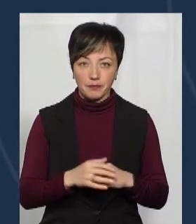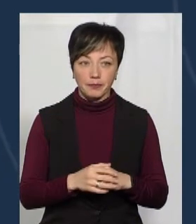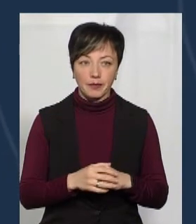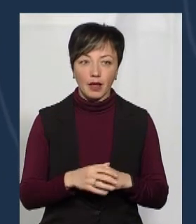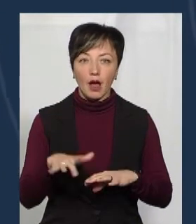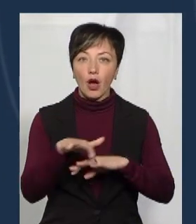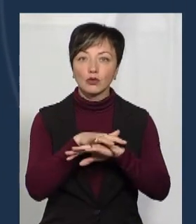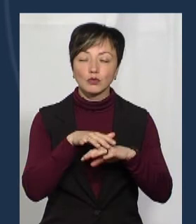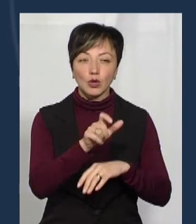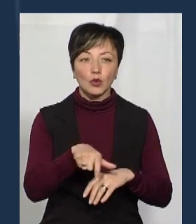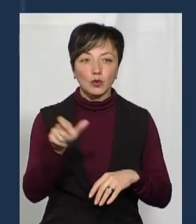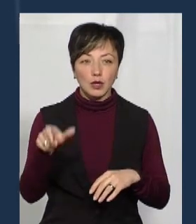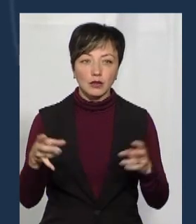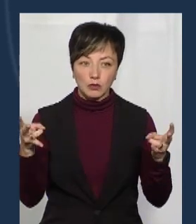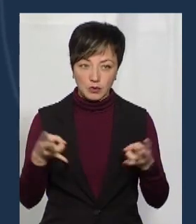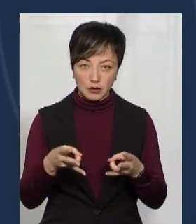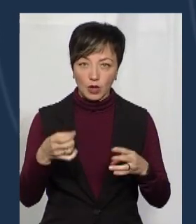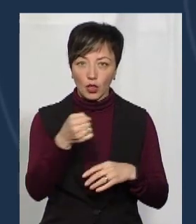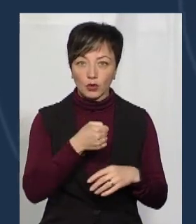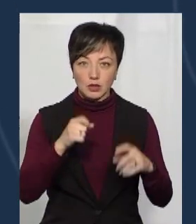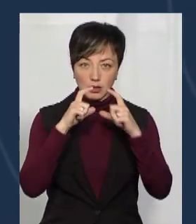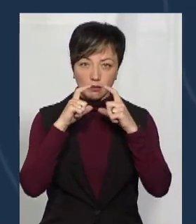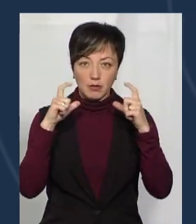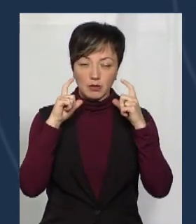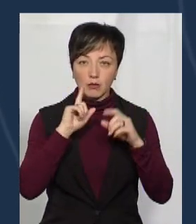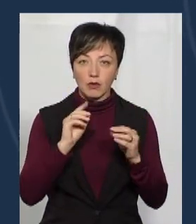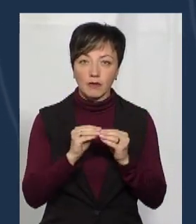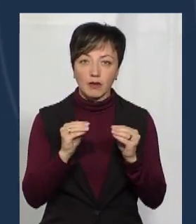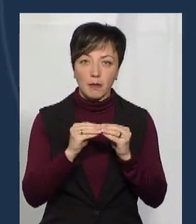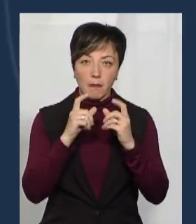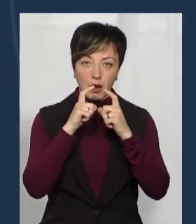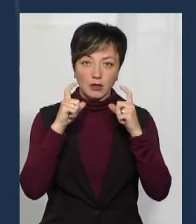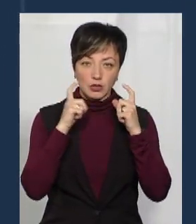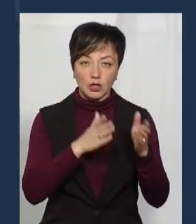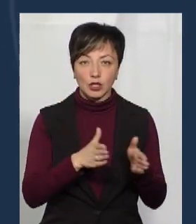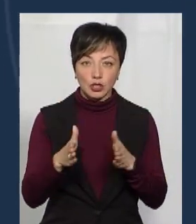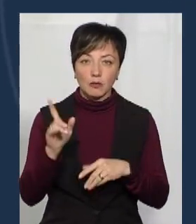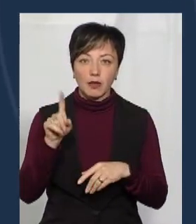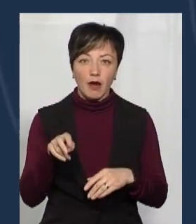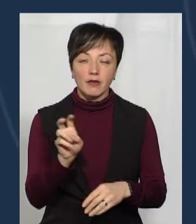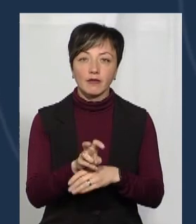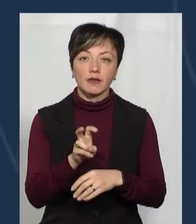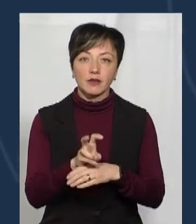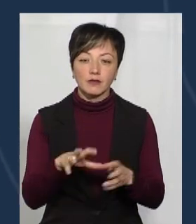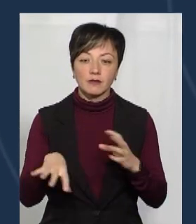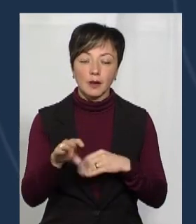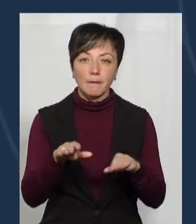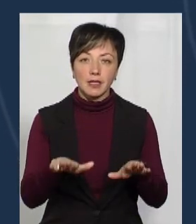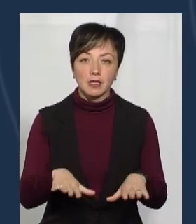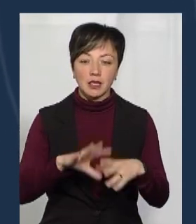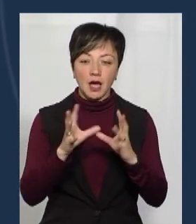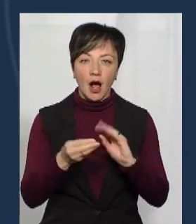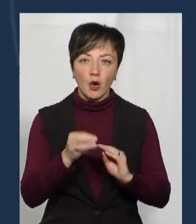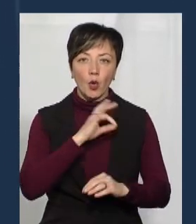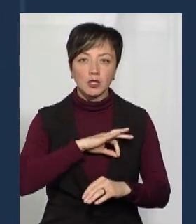стосовно скупчень людей, чи необхідності носити маски? Поки що зберігається масочний режим. Тобто, навіть відвідування, усі місця загального